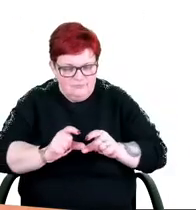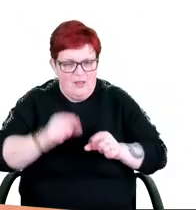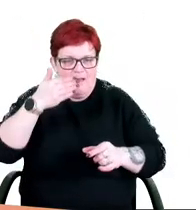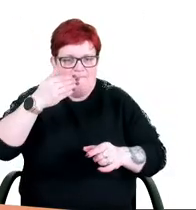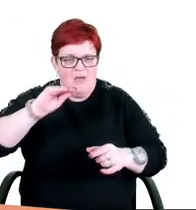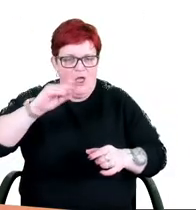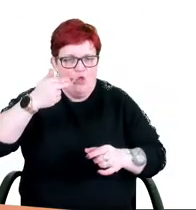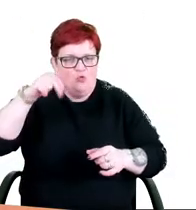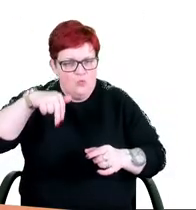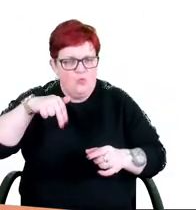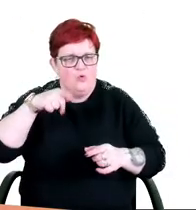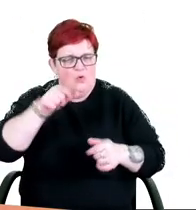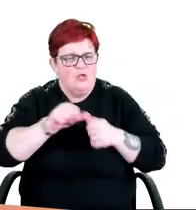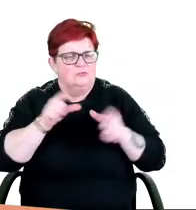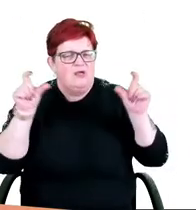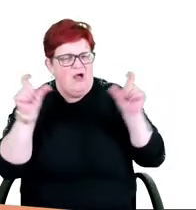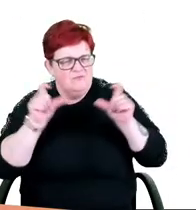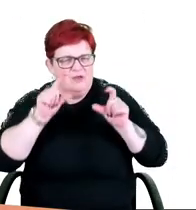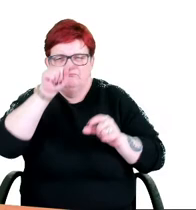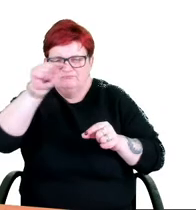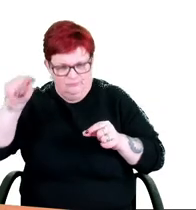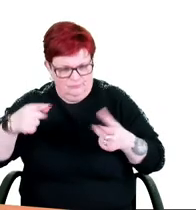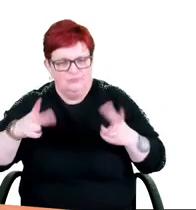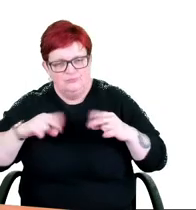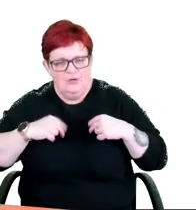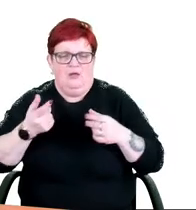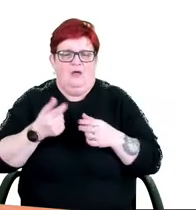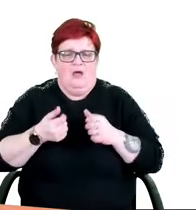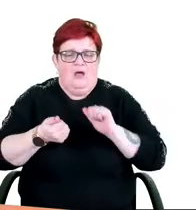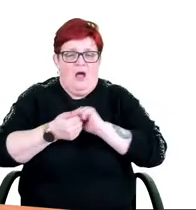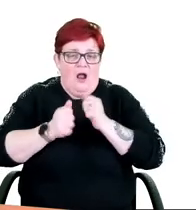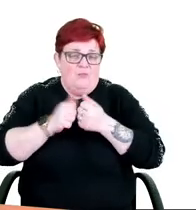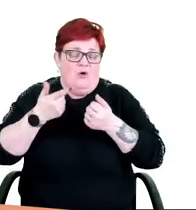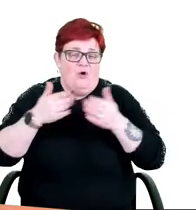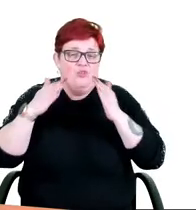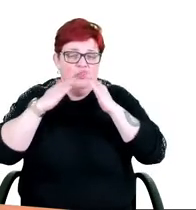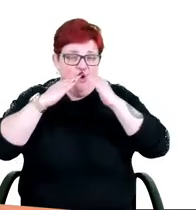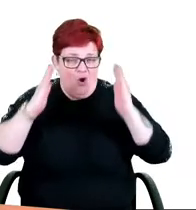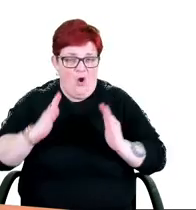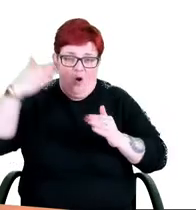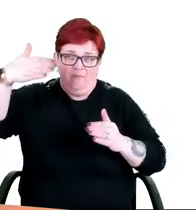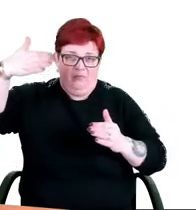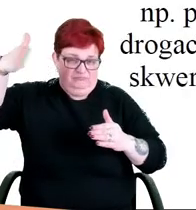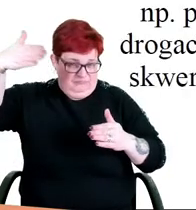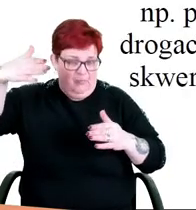menu stojące przy lokalach gastronomicznych lub wiszące na elewacji lokalu gastronomicznego.